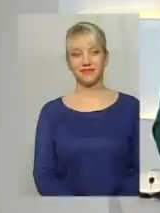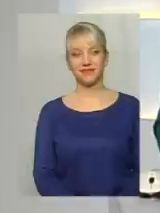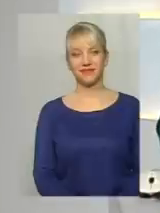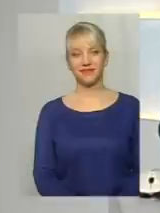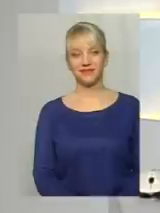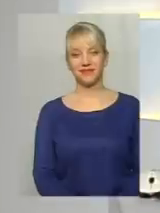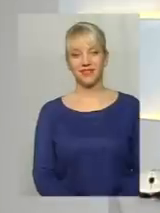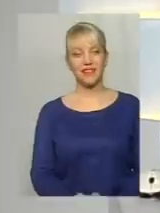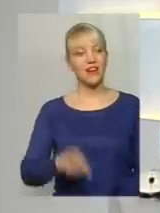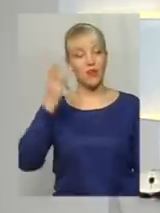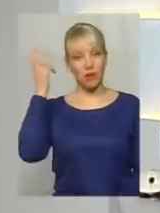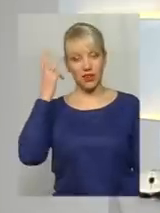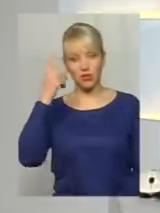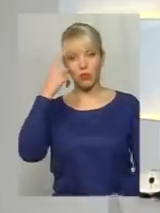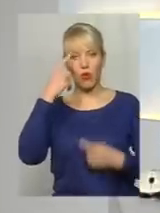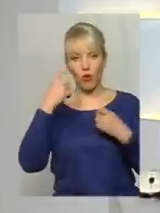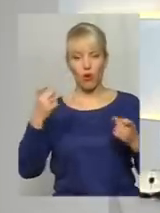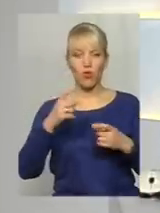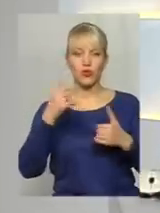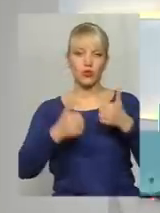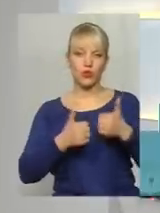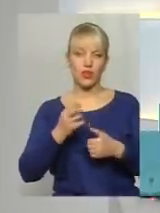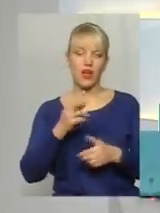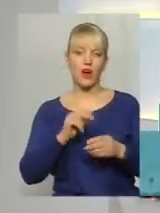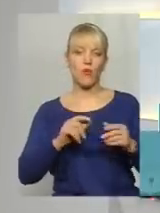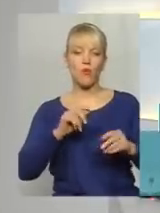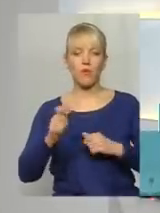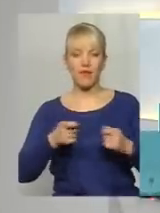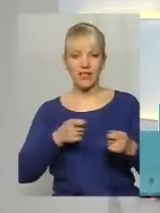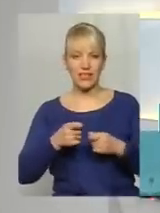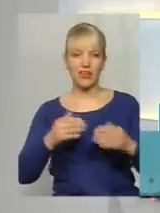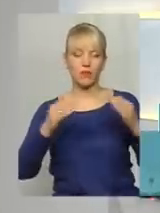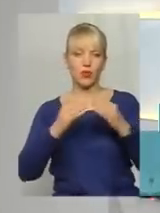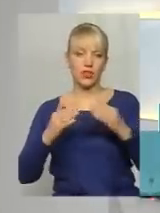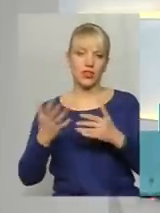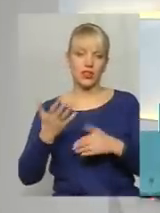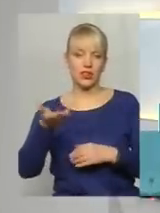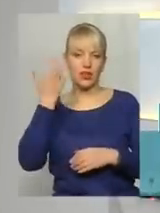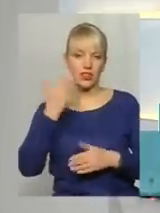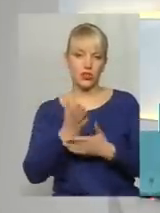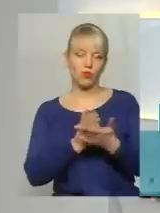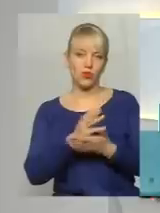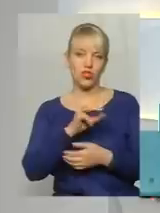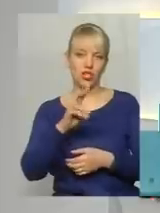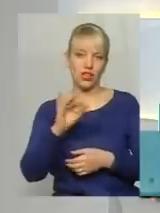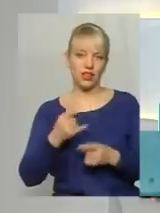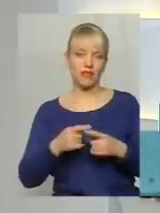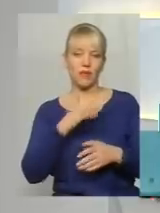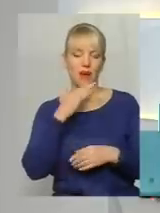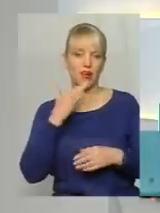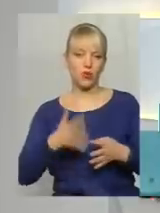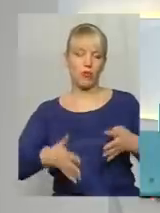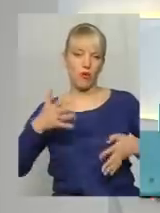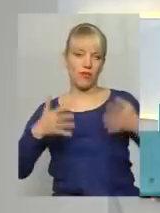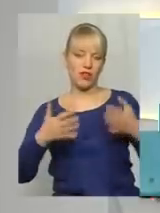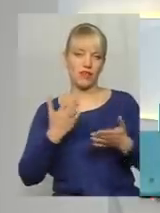У Хмельницькому оголошено конкурс на управителів будинків, які раніше обслуговували ЖЕКи. Таких багатоповерхівок